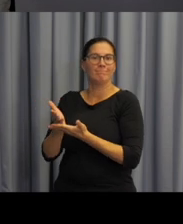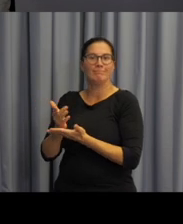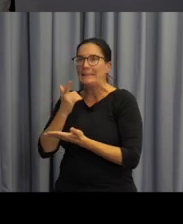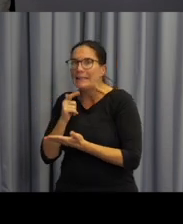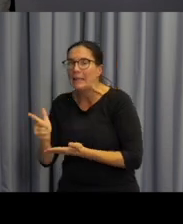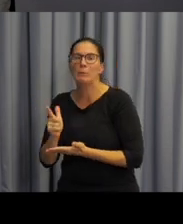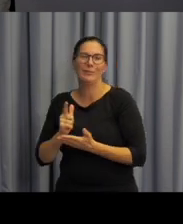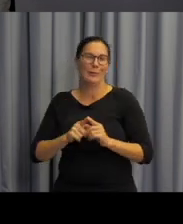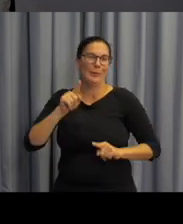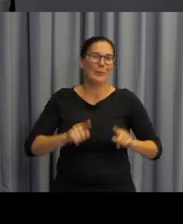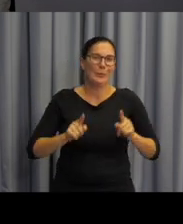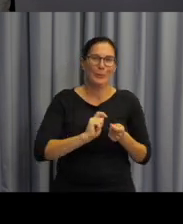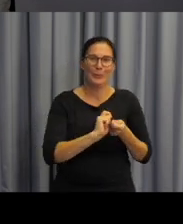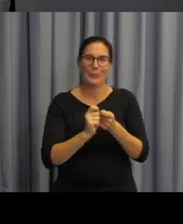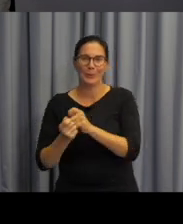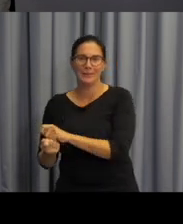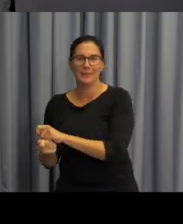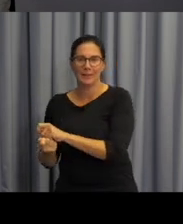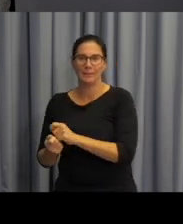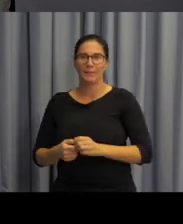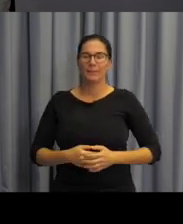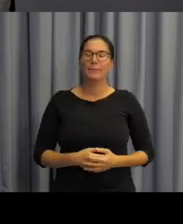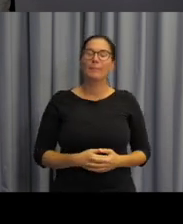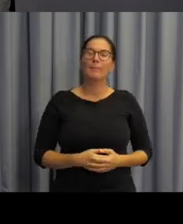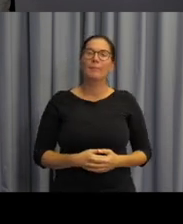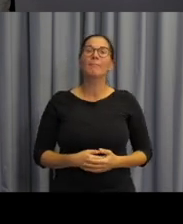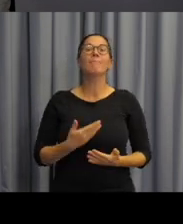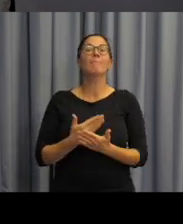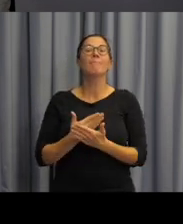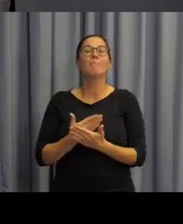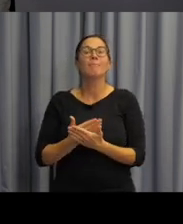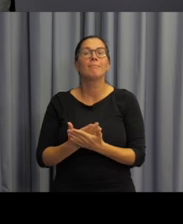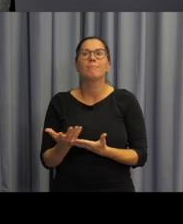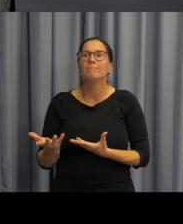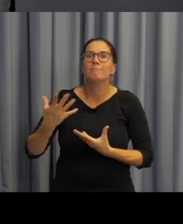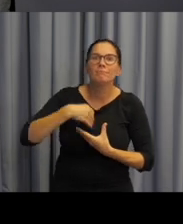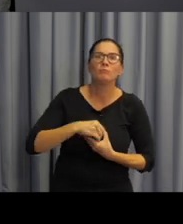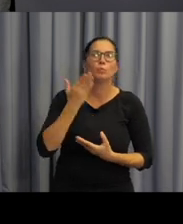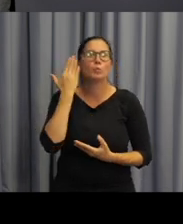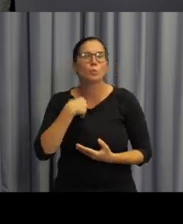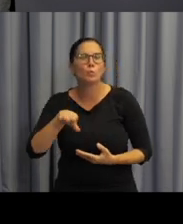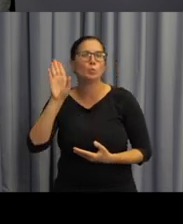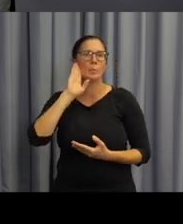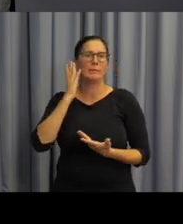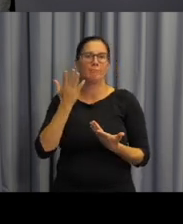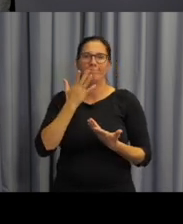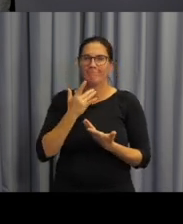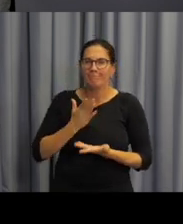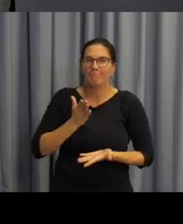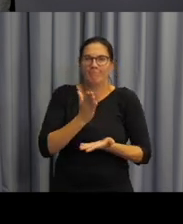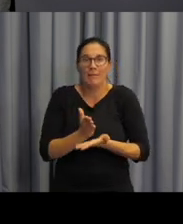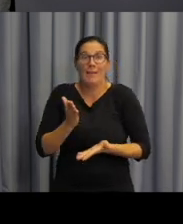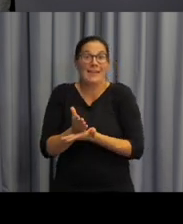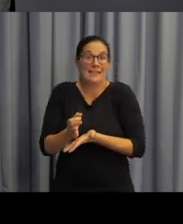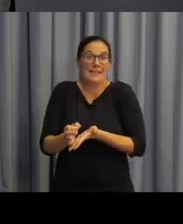kulturní kompetence obsahují nějaké znalosti, dovednosti, postoje, vědomí,